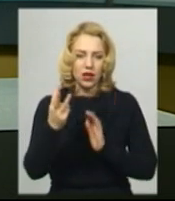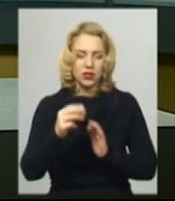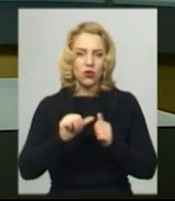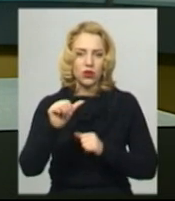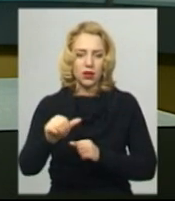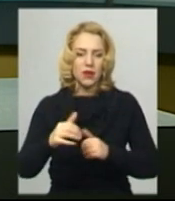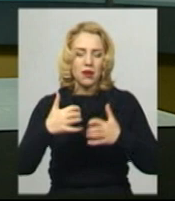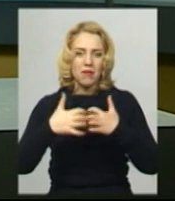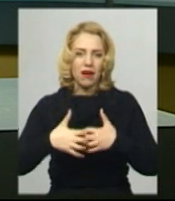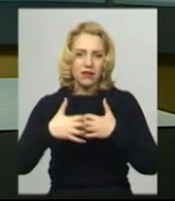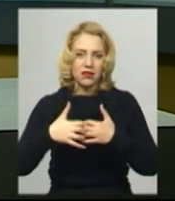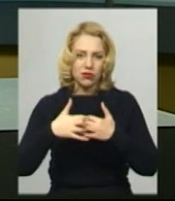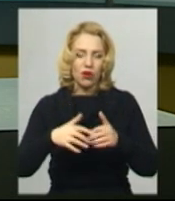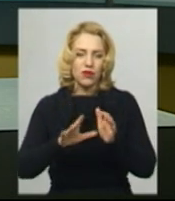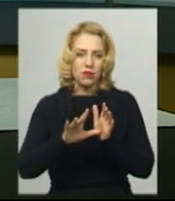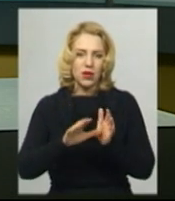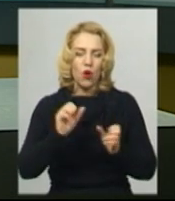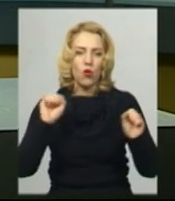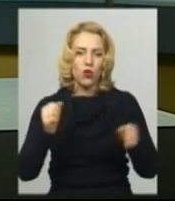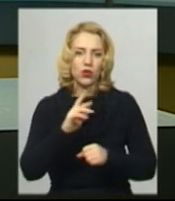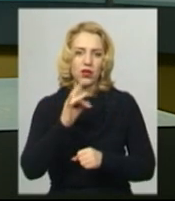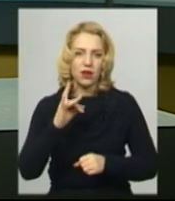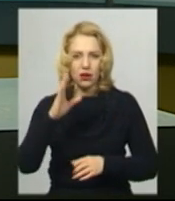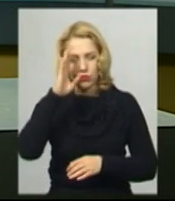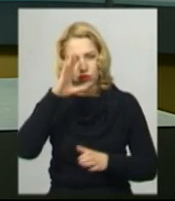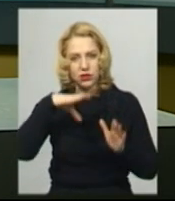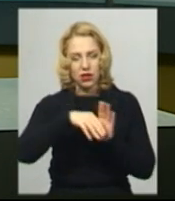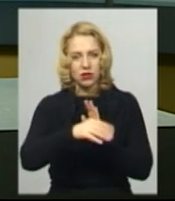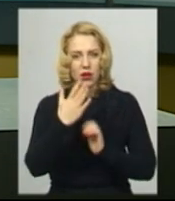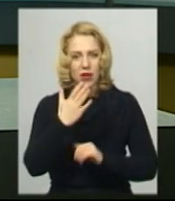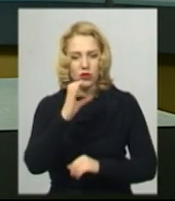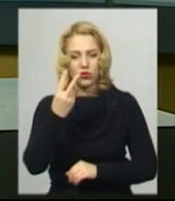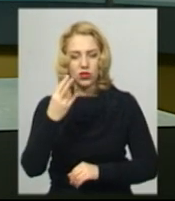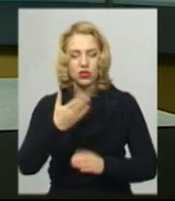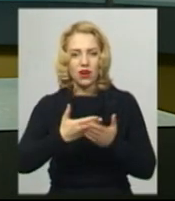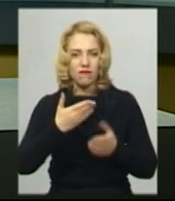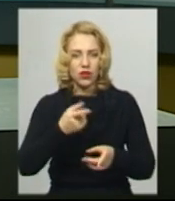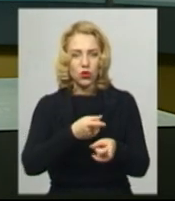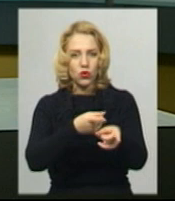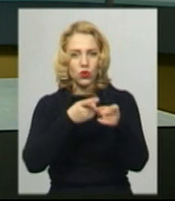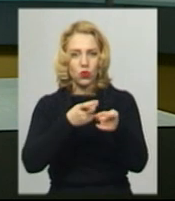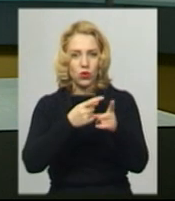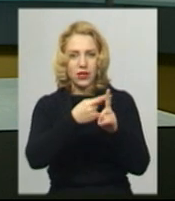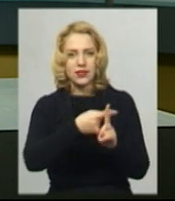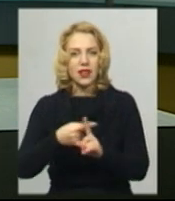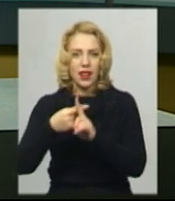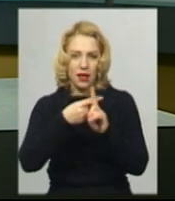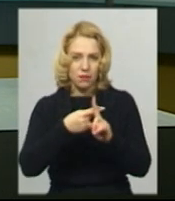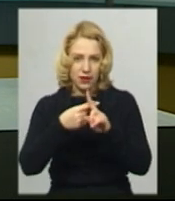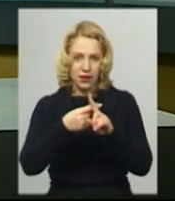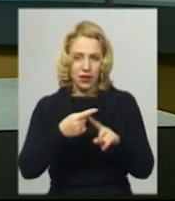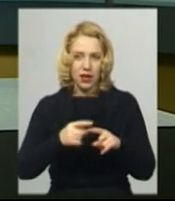бригаді «Холодний яр». Нагадаю, чоловік загинув 5 січня від кулі снайпера під час виконання бойового завдання, каже